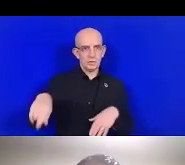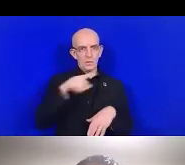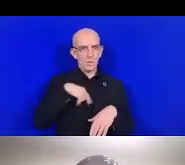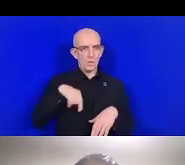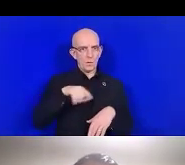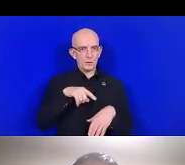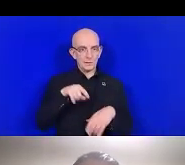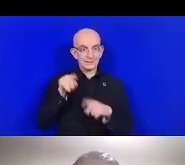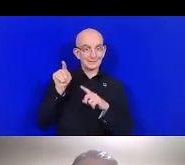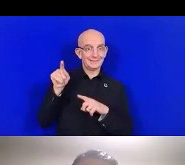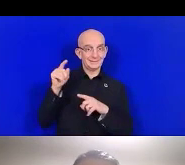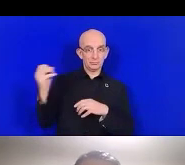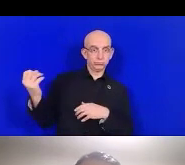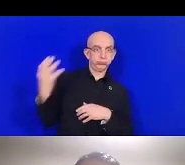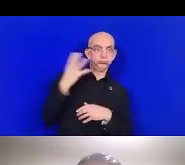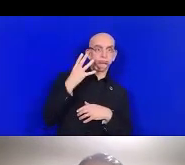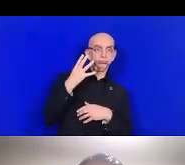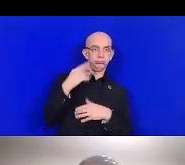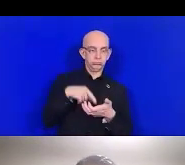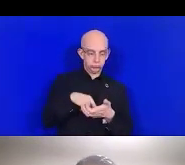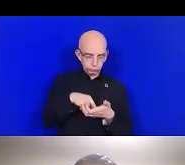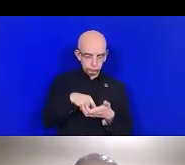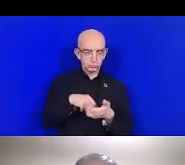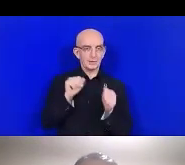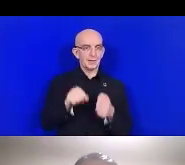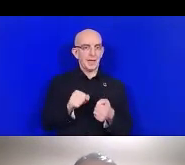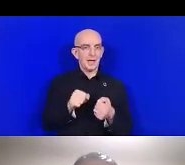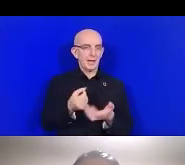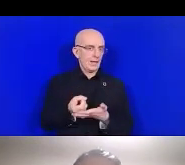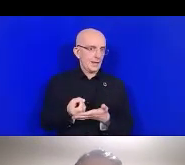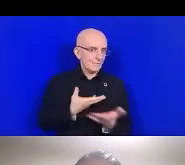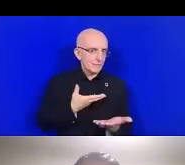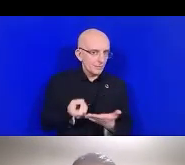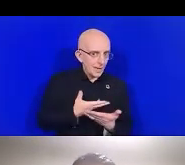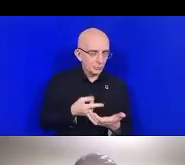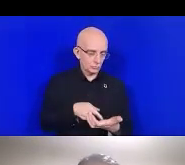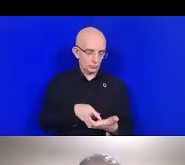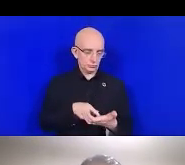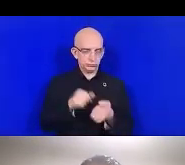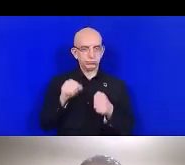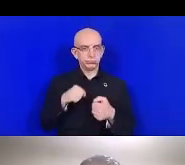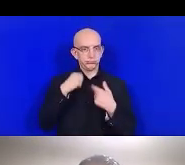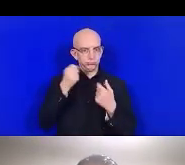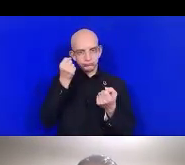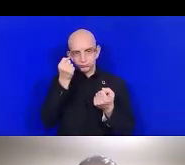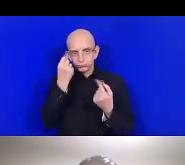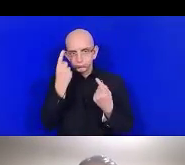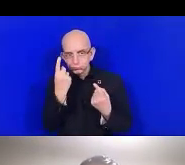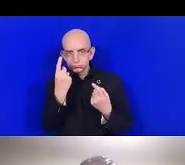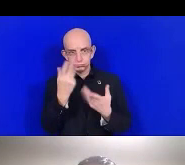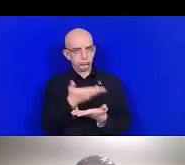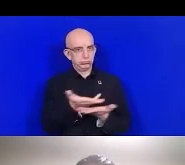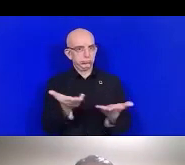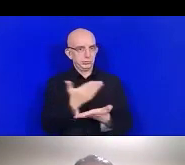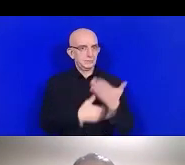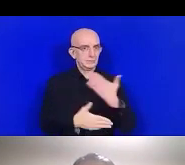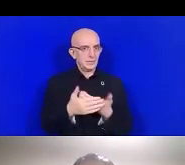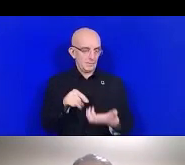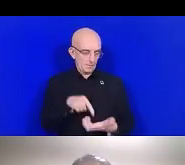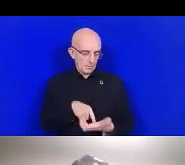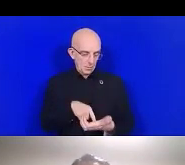nécessaires pour les personnes en situation de handicap et ceci nous permettra également